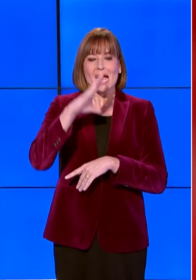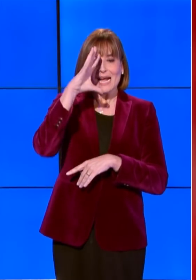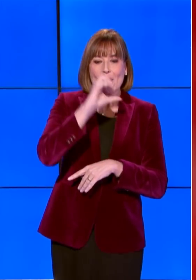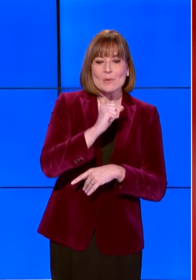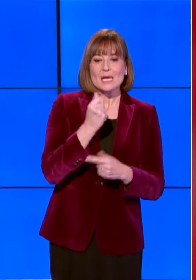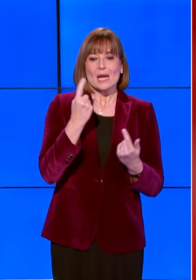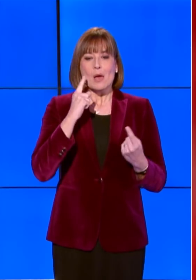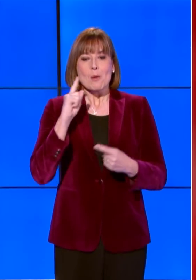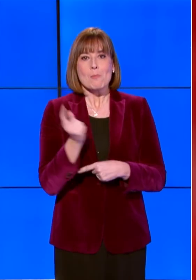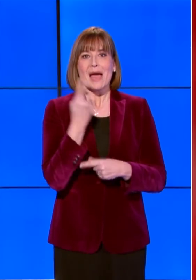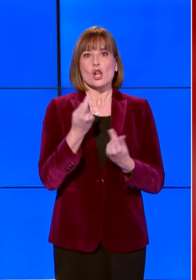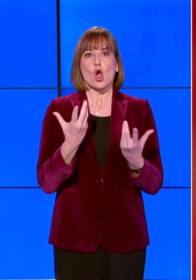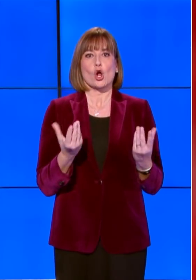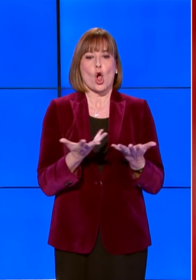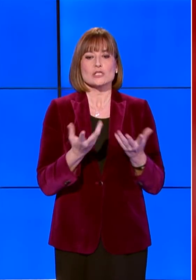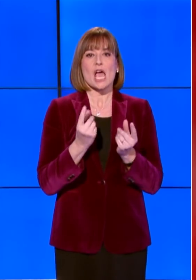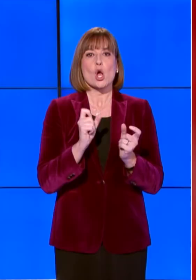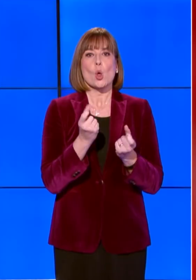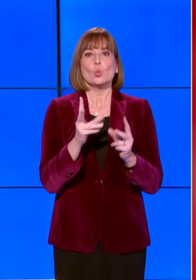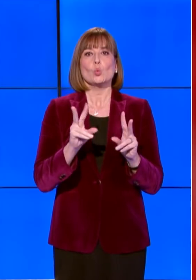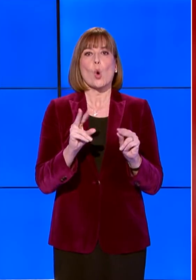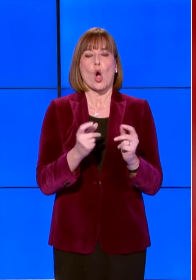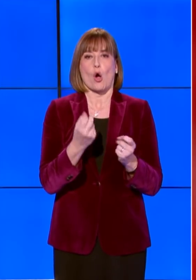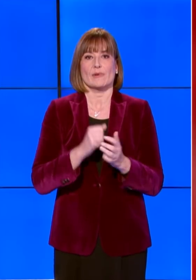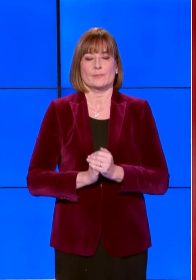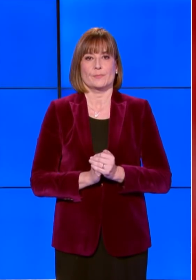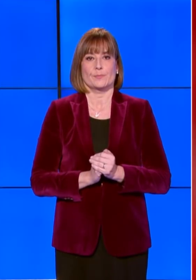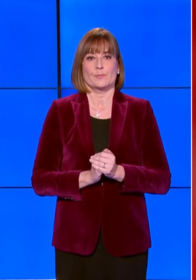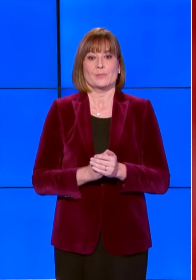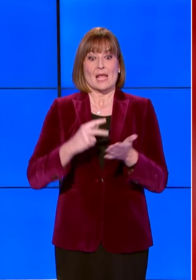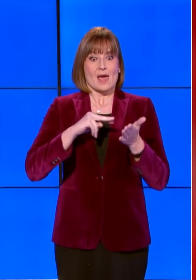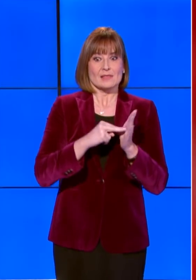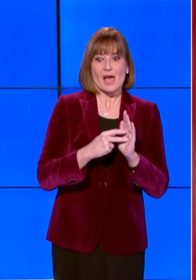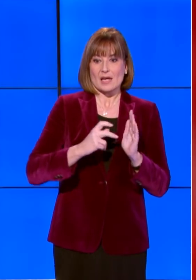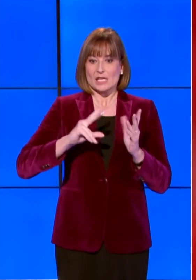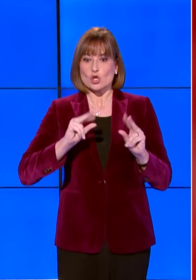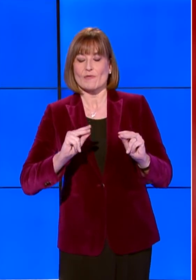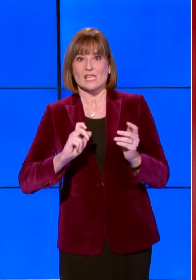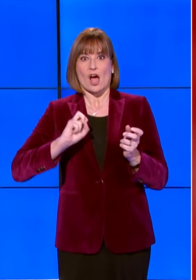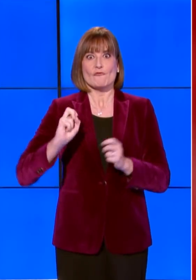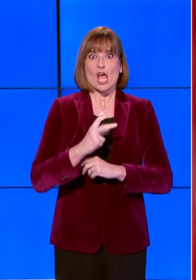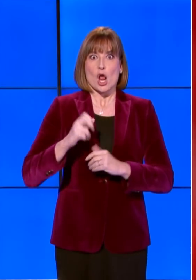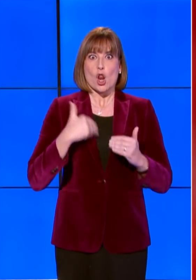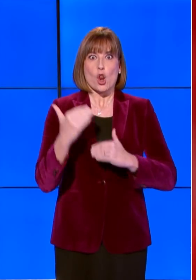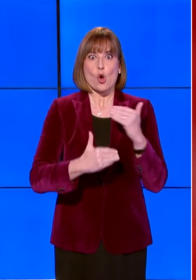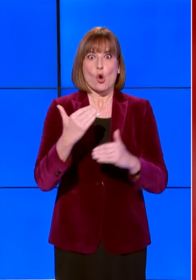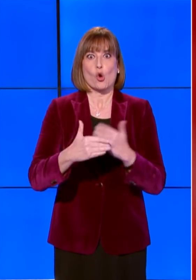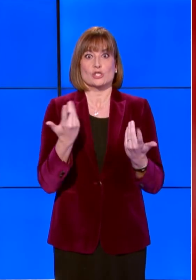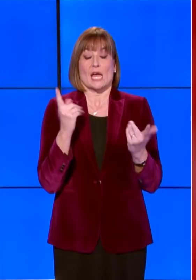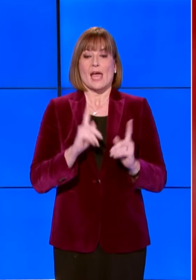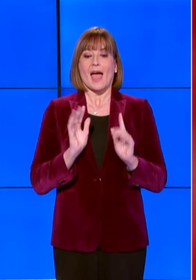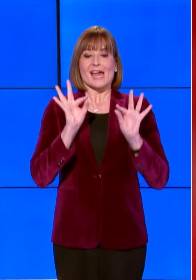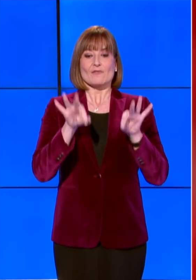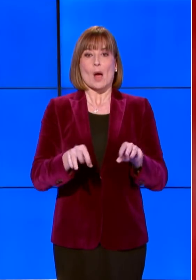nuove. La velocità delle innovazioni è incalzante e ci conduce in una nuova era,